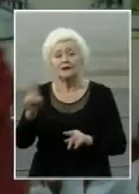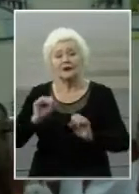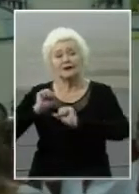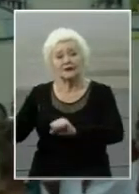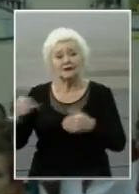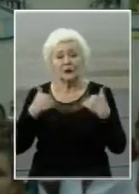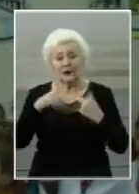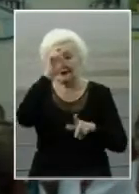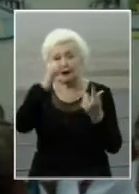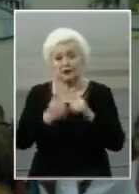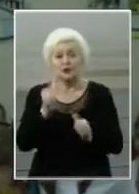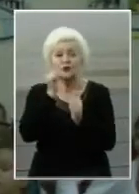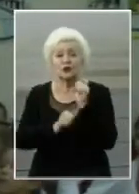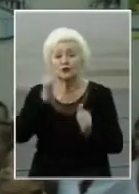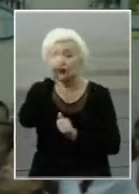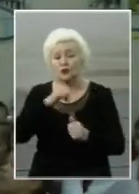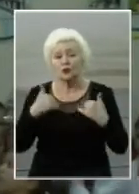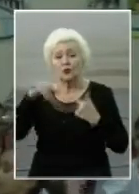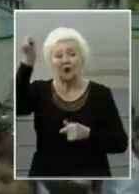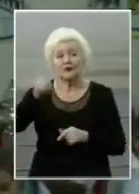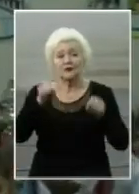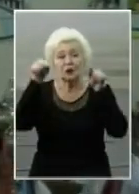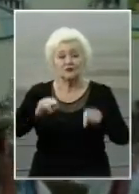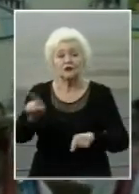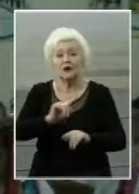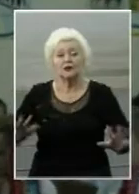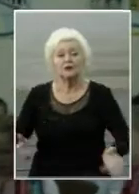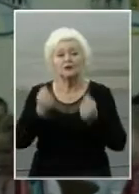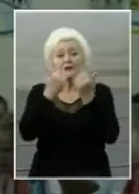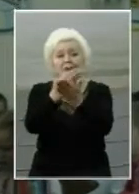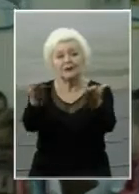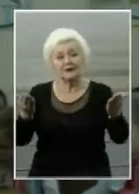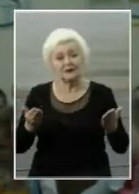нашу країну. Ми кожного року приїжджаємо сюди, щоб підтримати їх,